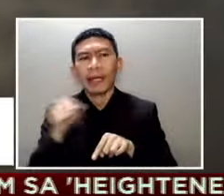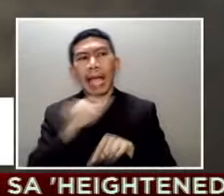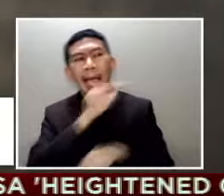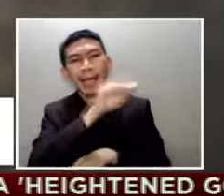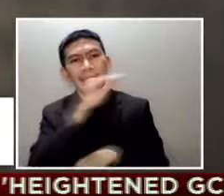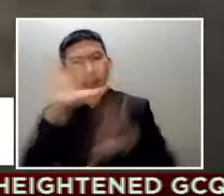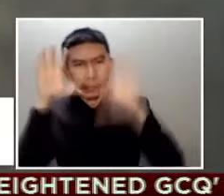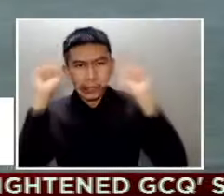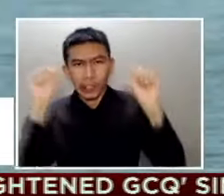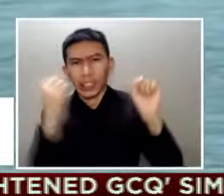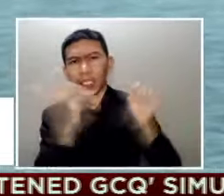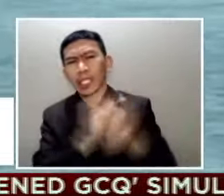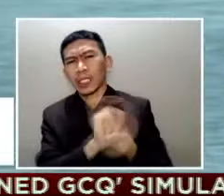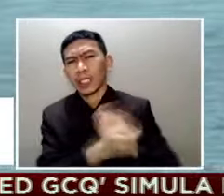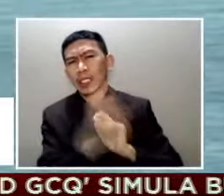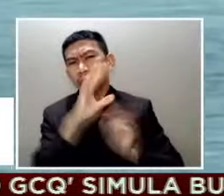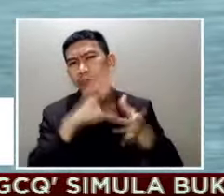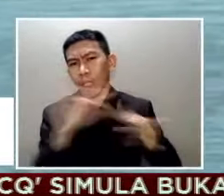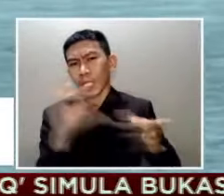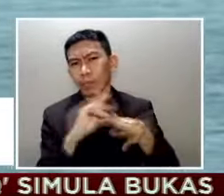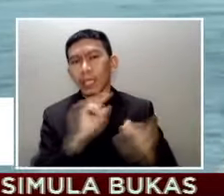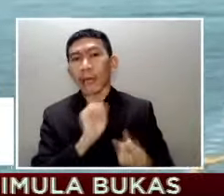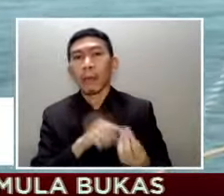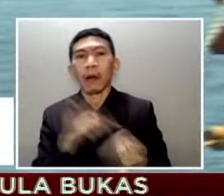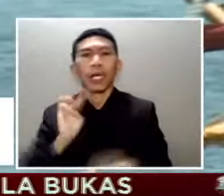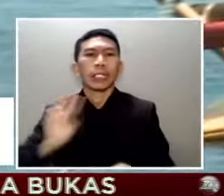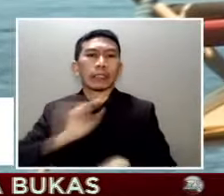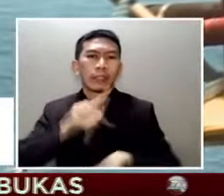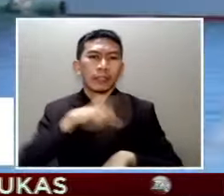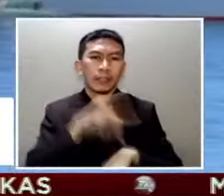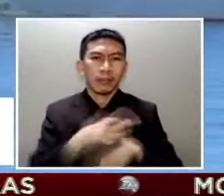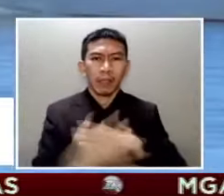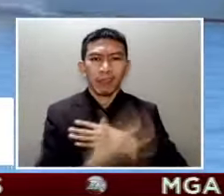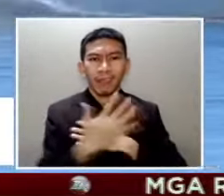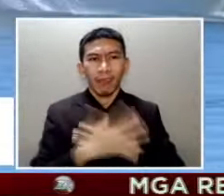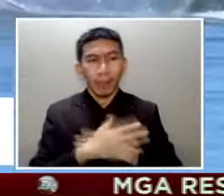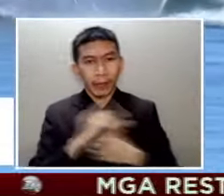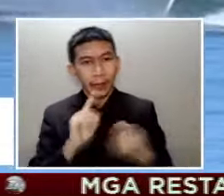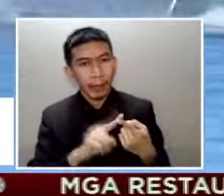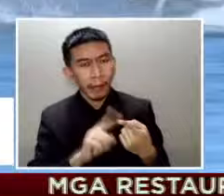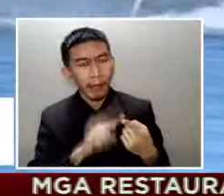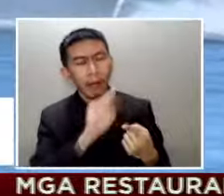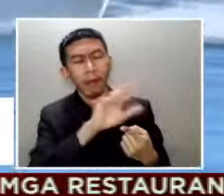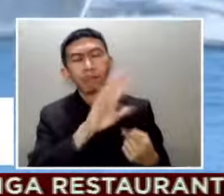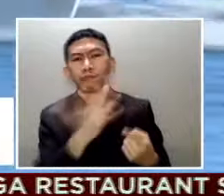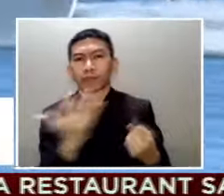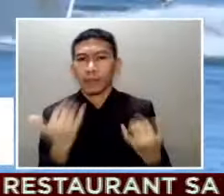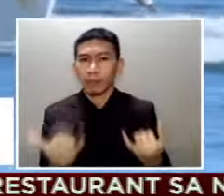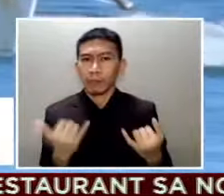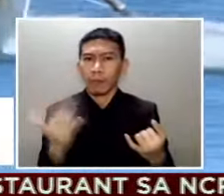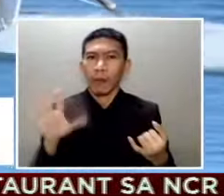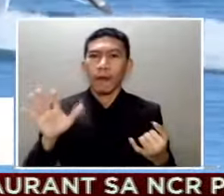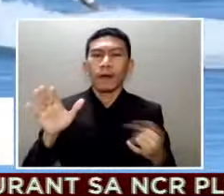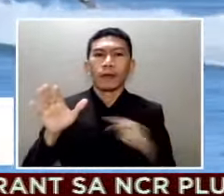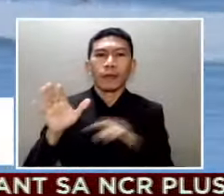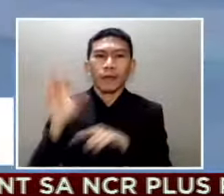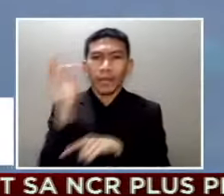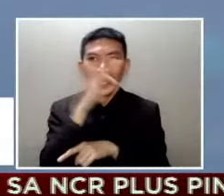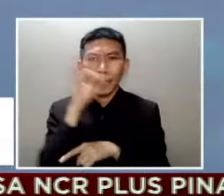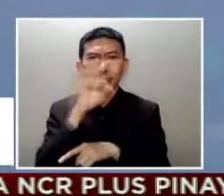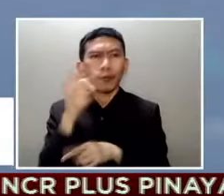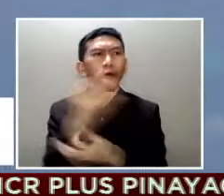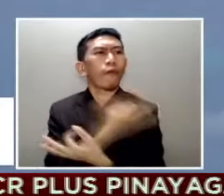sa West Philippine Sea Kabilang dito ang sinabi niyang malayang nakakapangisda mga Pilipino sa iizi na bansa